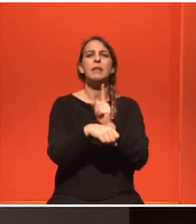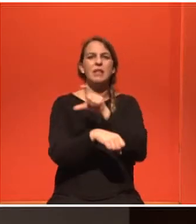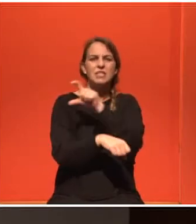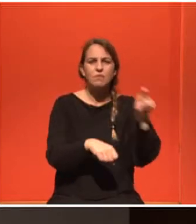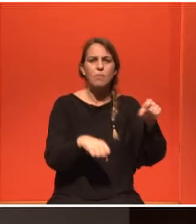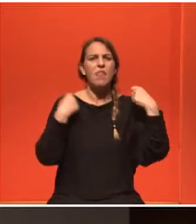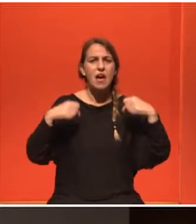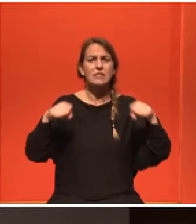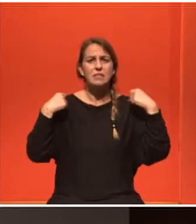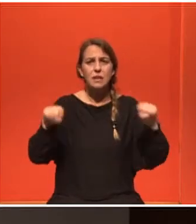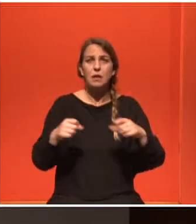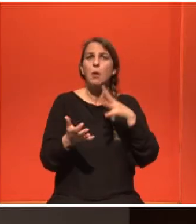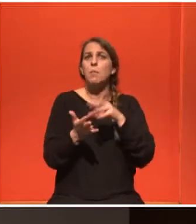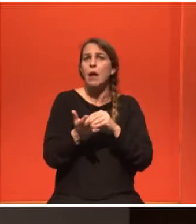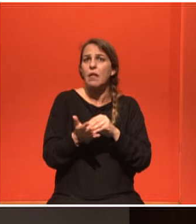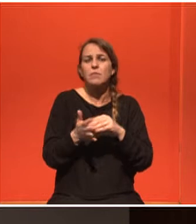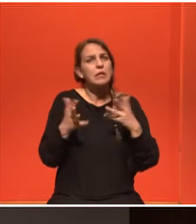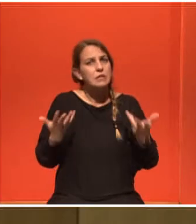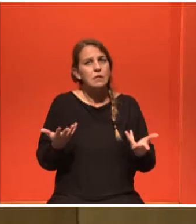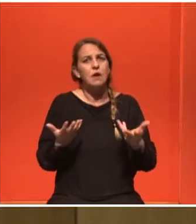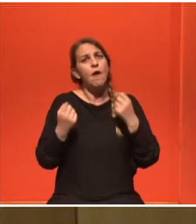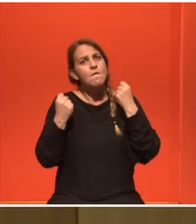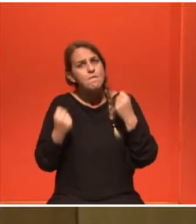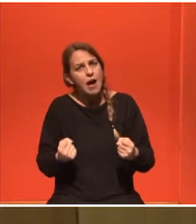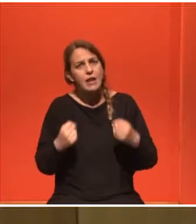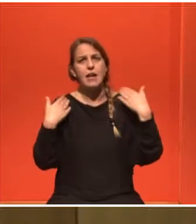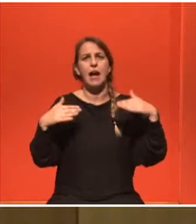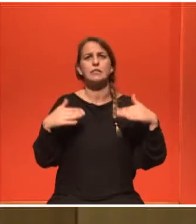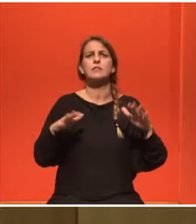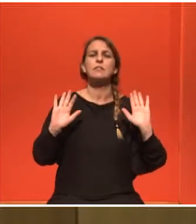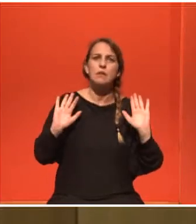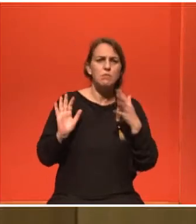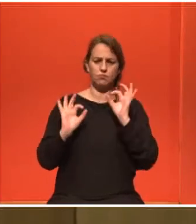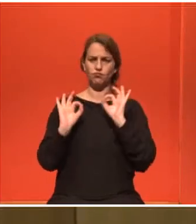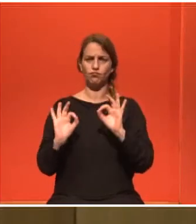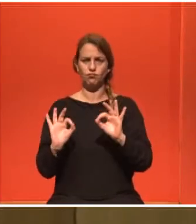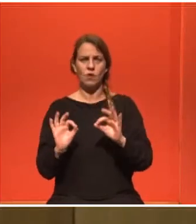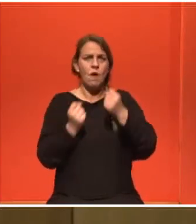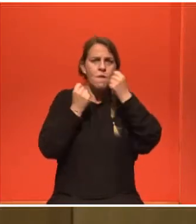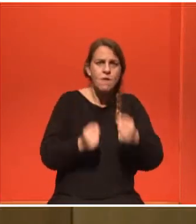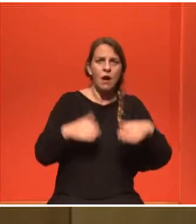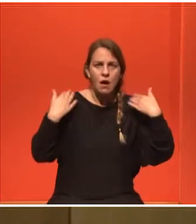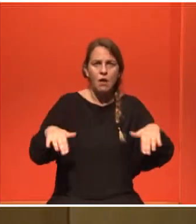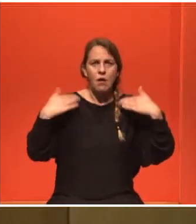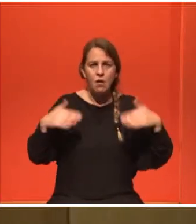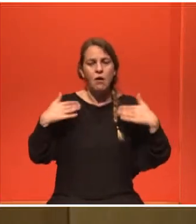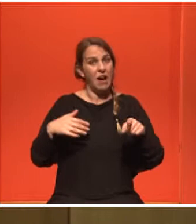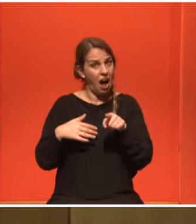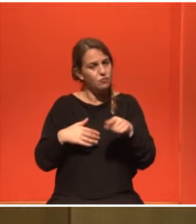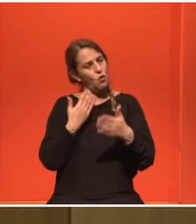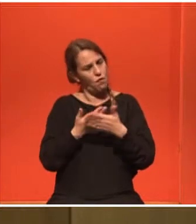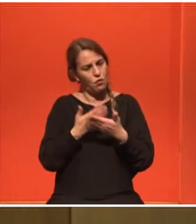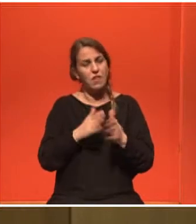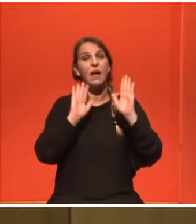έντονης άσκησης. Φαίνεται ότι δείχνουν όλες οι μελέτες με τρίας με υψηλής έντασης άσκηση, βοηθάει αρκεί να έχει μεγάλα